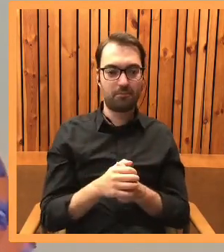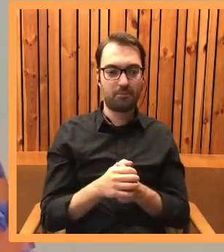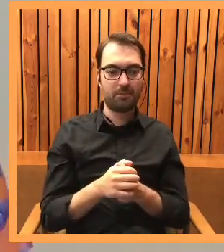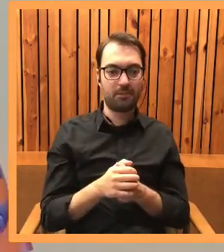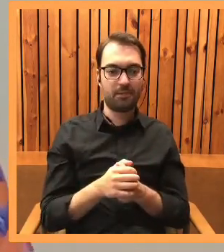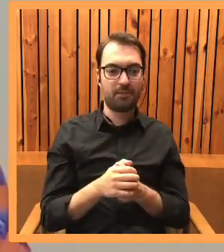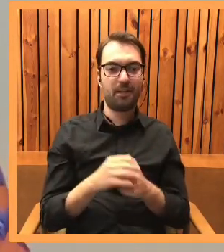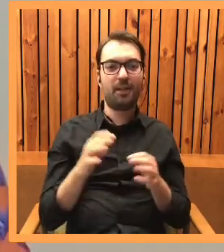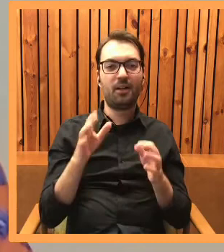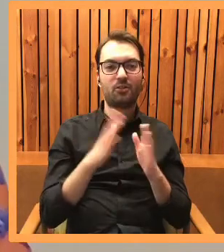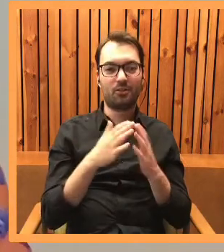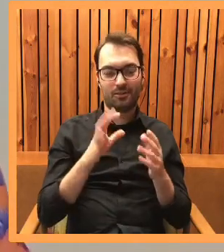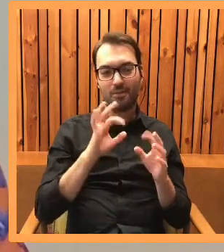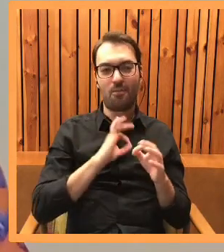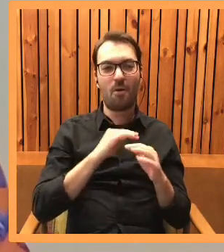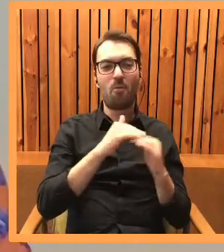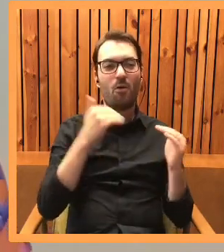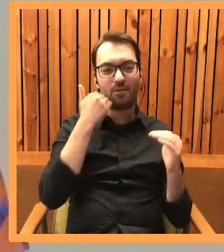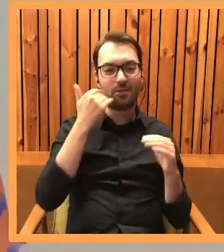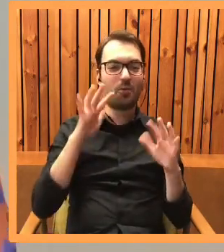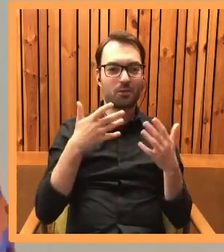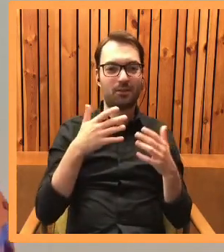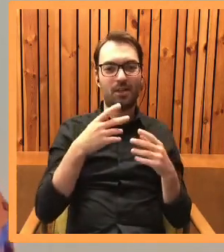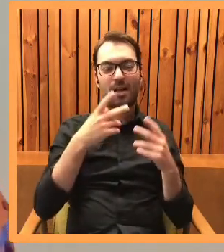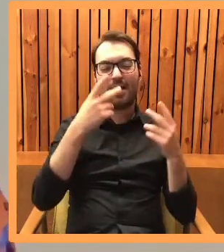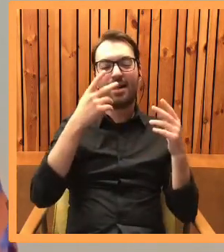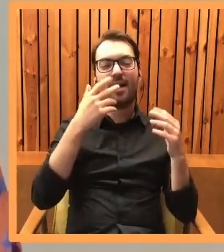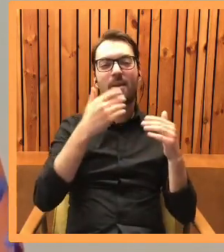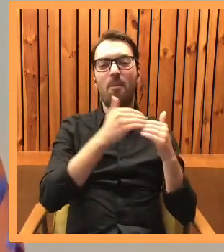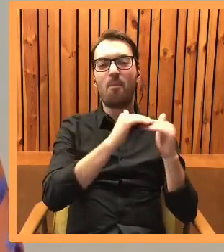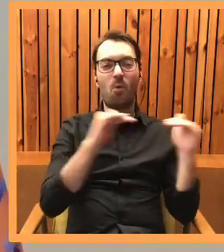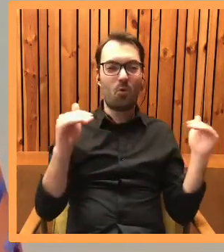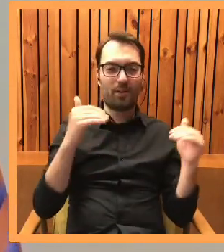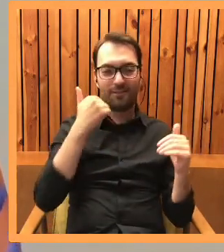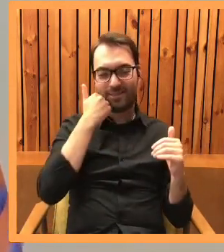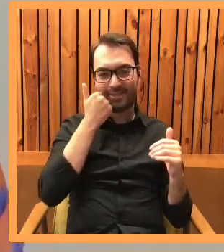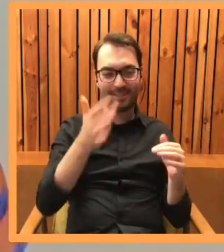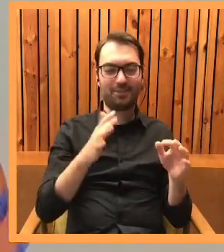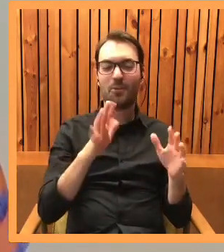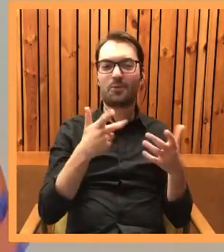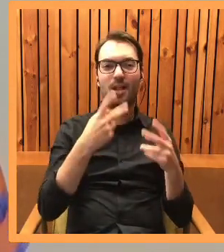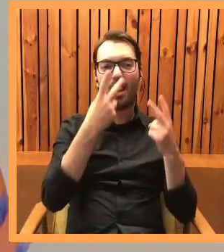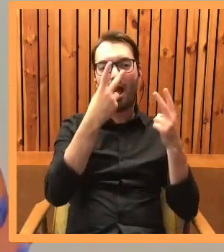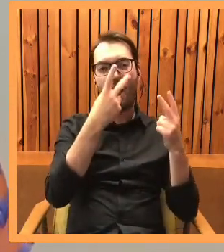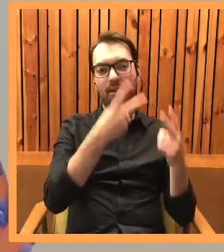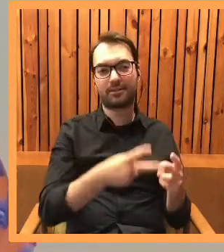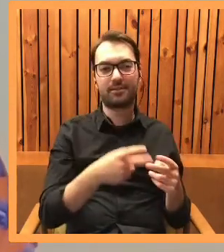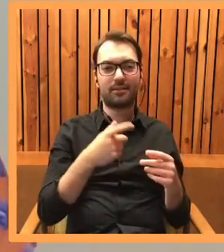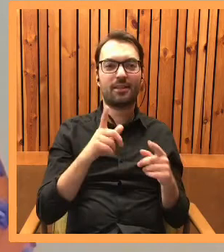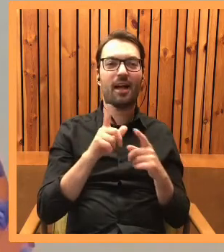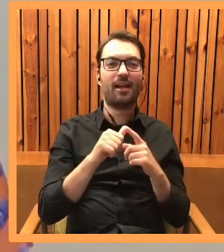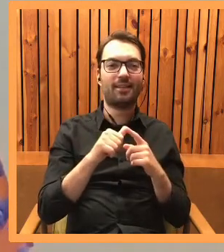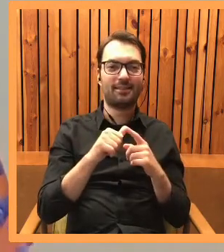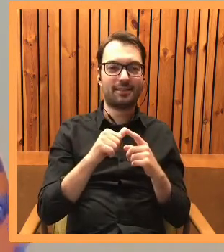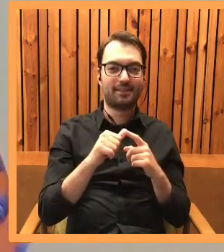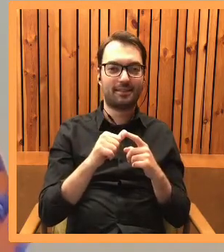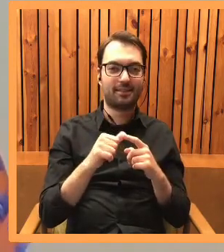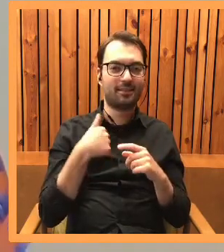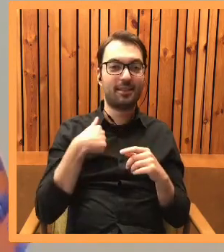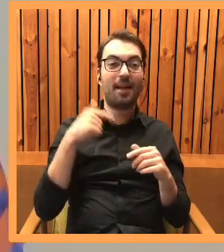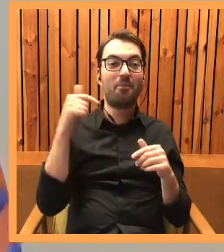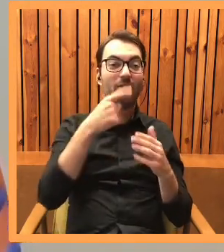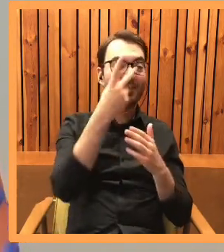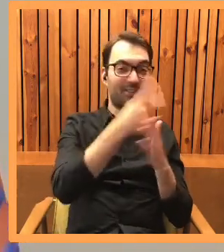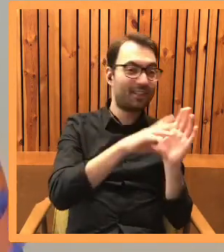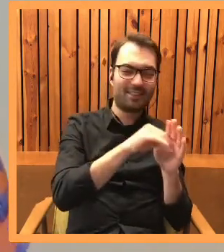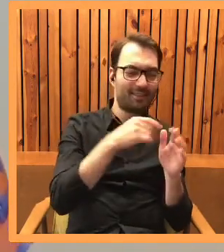powieść z mojej półki wstydu tak zwanej, czyli książek, które już leżyło nie wiadomo od kiedy, ale zamiast zabrać się za kolejne książki z tej półki, to dokupiłam właśnie